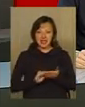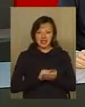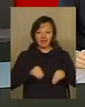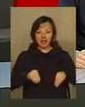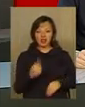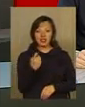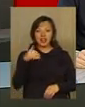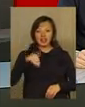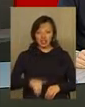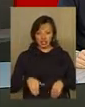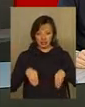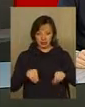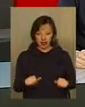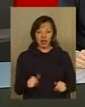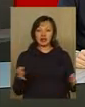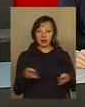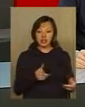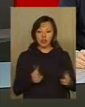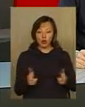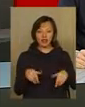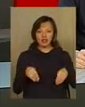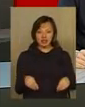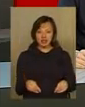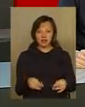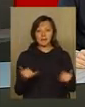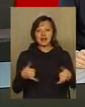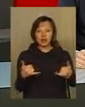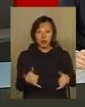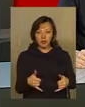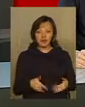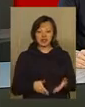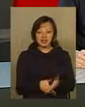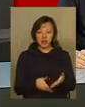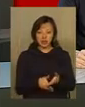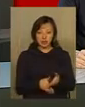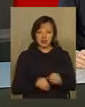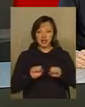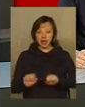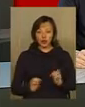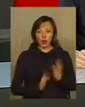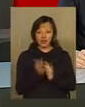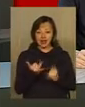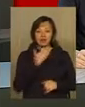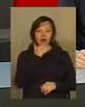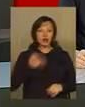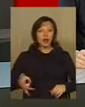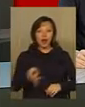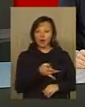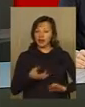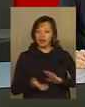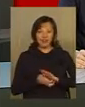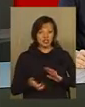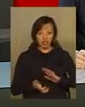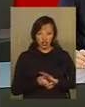тисяч гектарів ріллі. А для цього потрібно заготовити насіння, міндобрива і засоби захисту рослин, яких наразі в багатьох районах області не